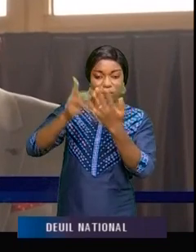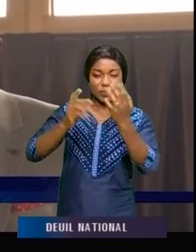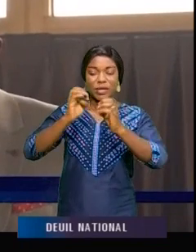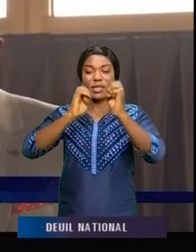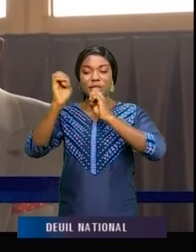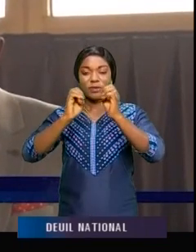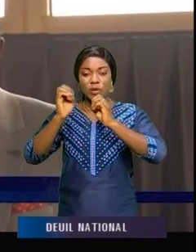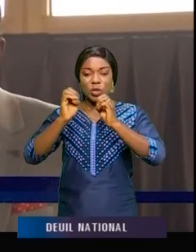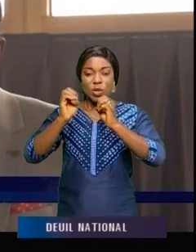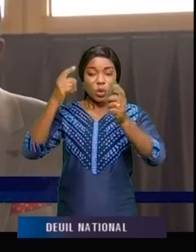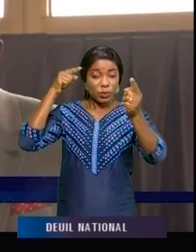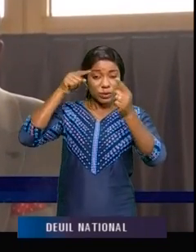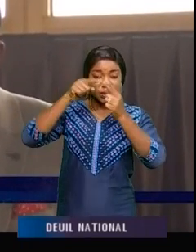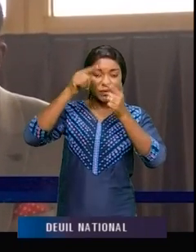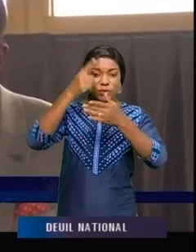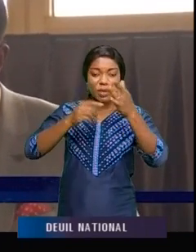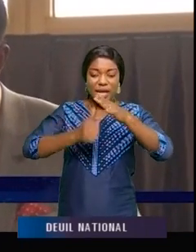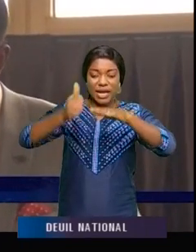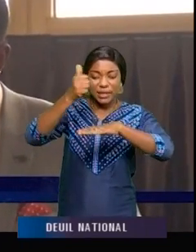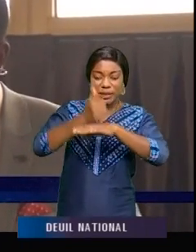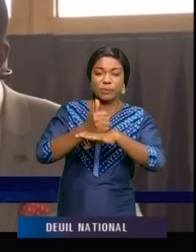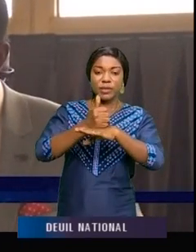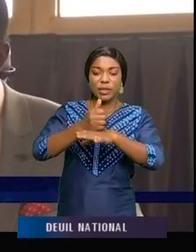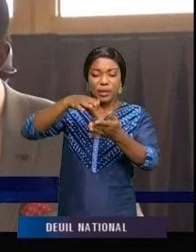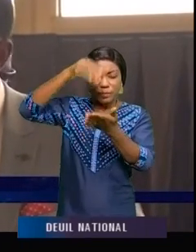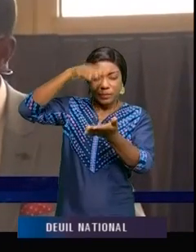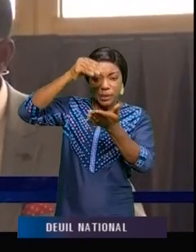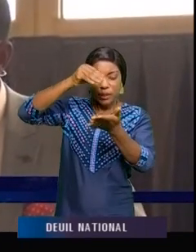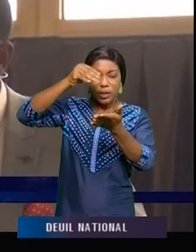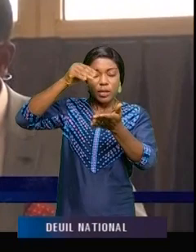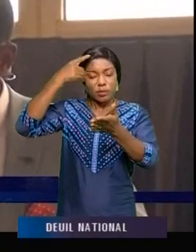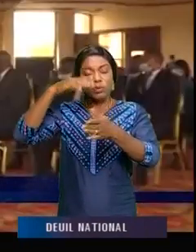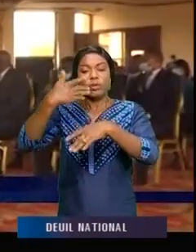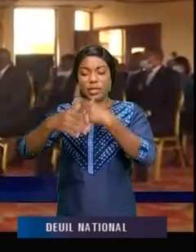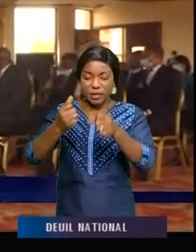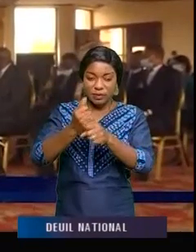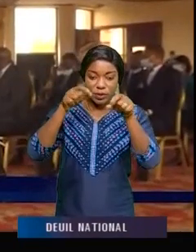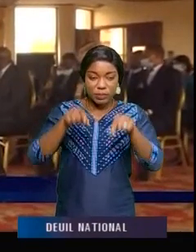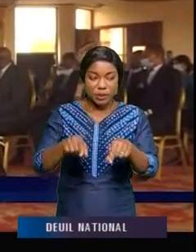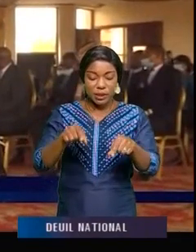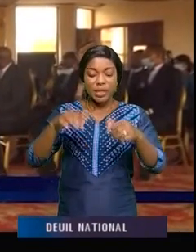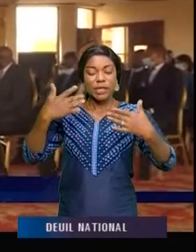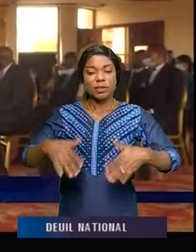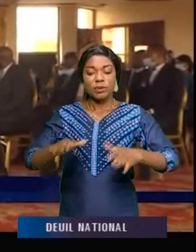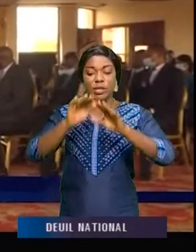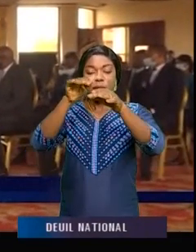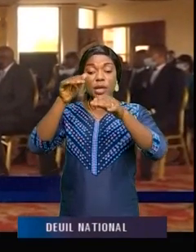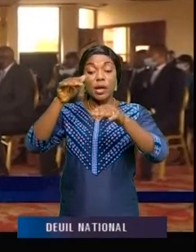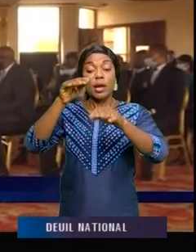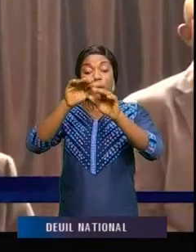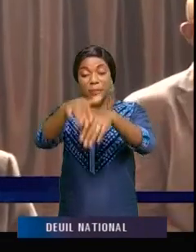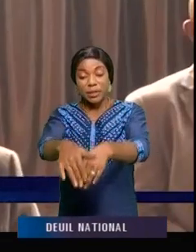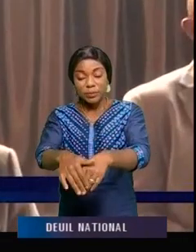universitaires avec un objectif d'adapter la matière apprise aux réalités du terrain. La cérémonie a connu la participation